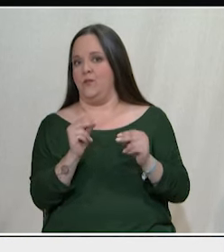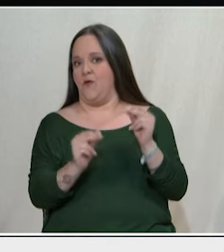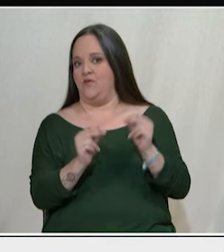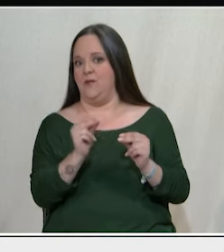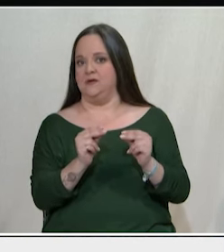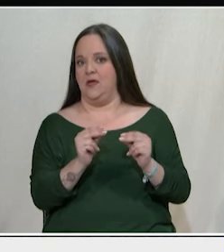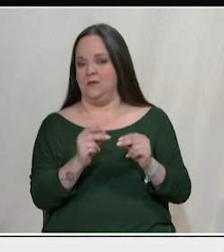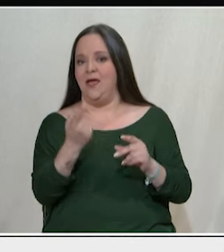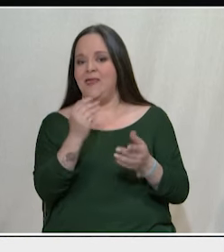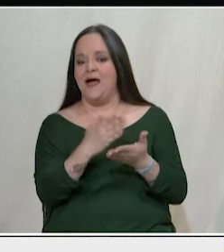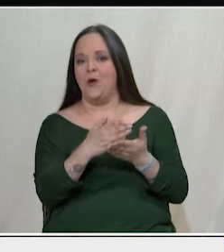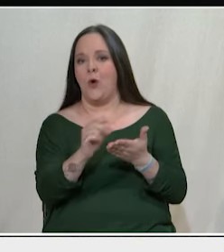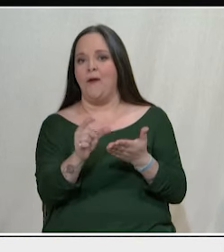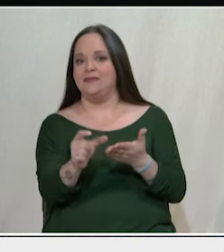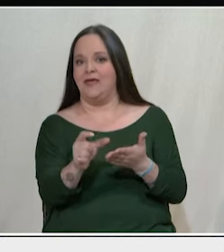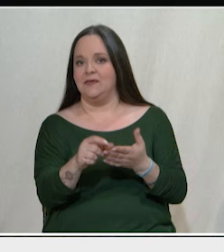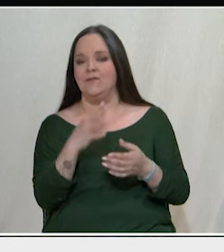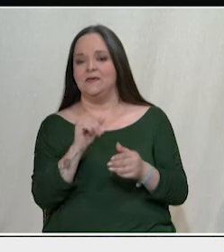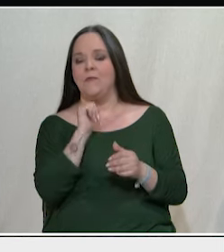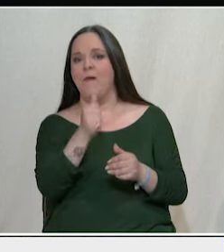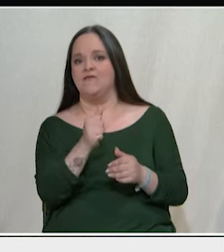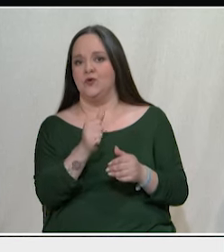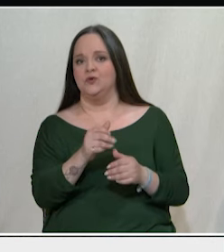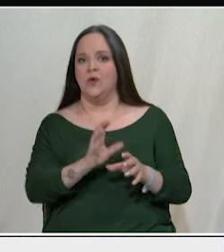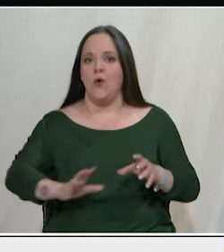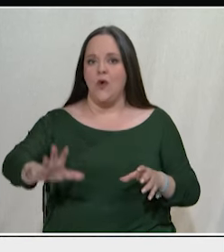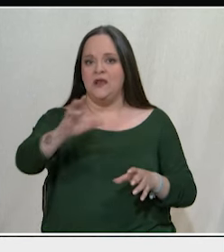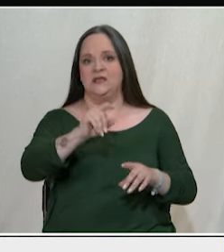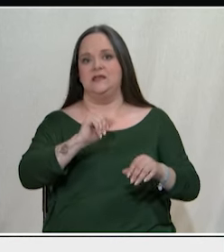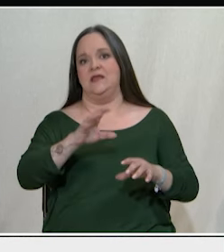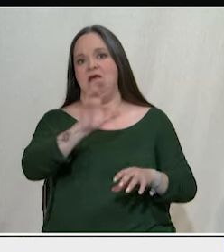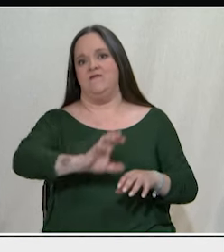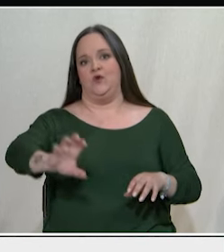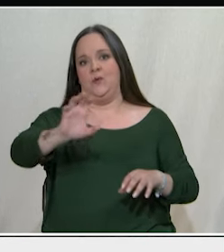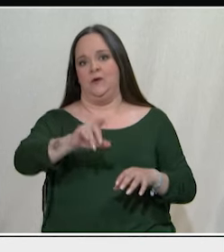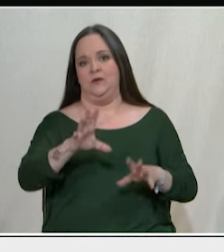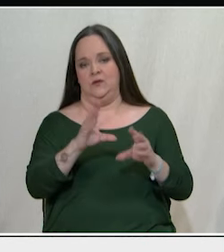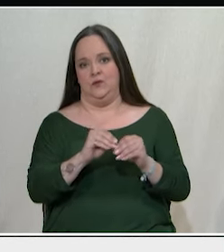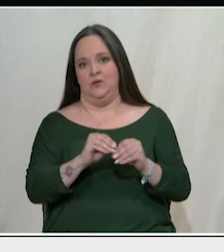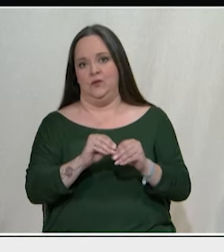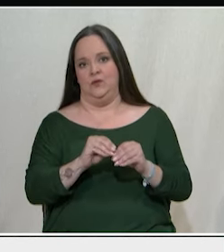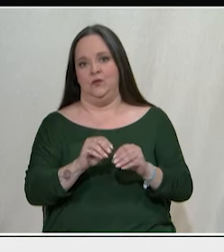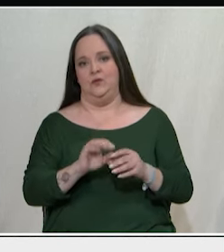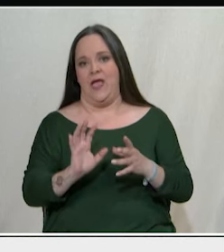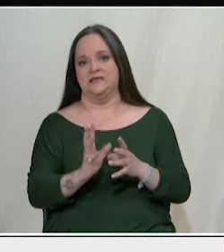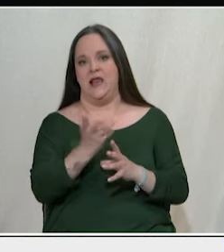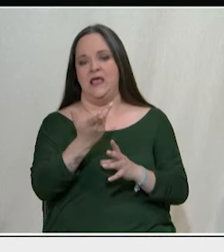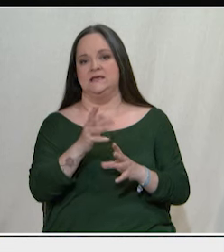του έρχεται να σκιάξει σαν μαύρο σύννεφο όλη την Ευρώπη. Και αναφέρομαι στις εξελίξεις γύρω και από το μέτωπο της Ουκρανίας.